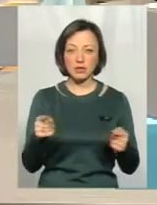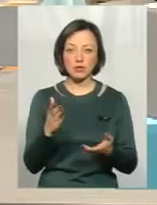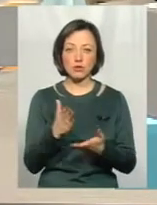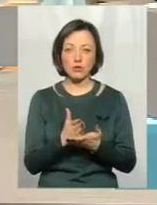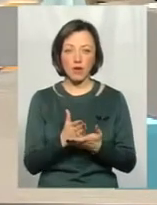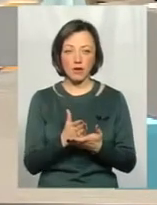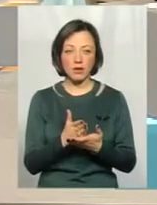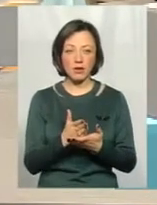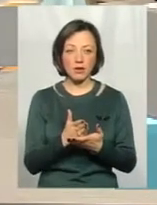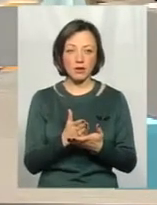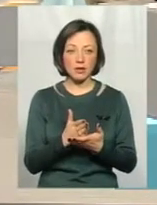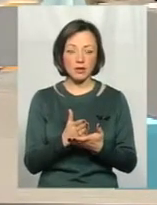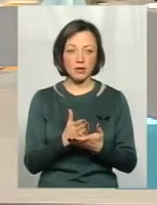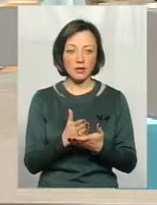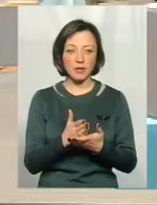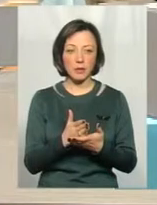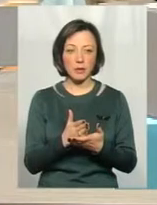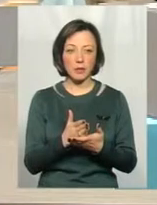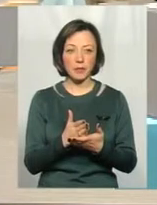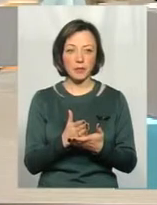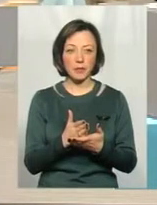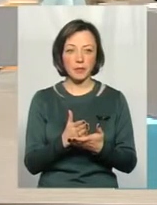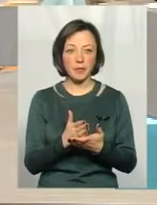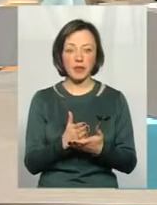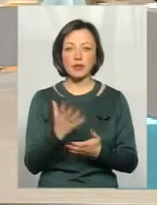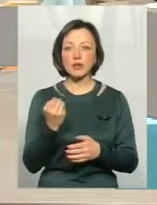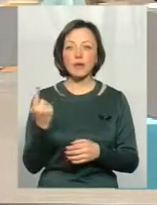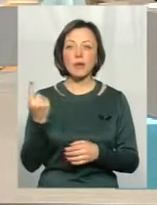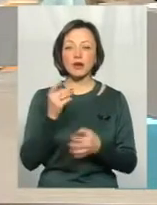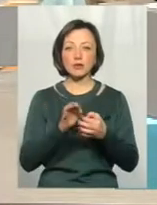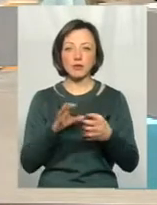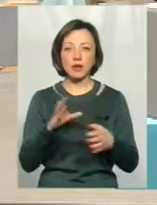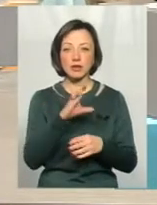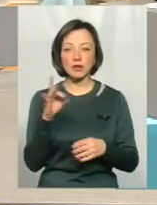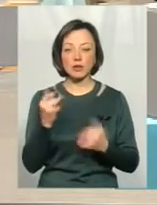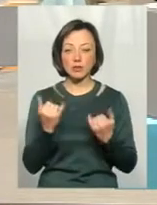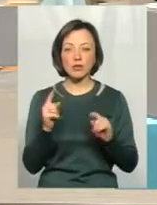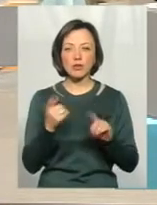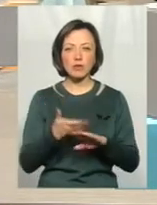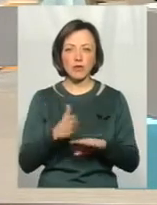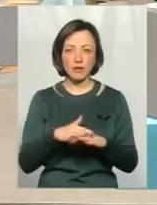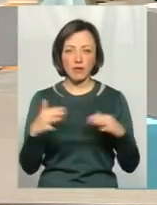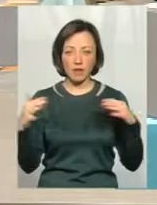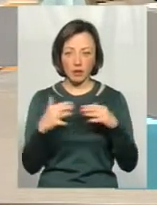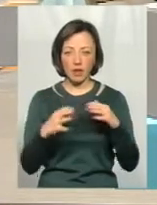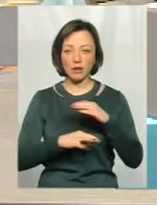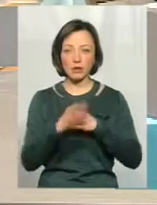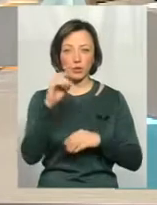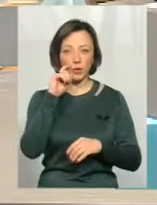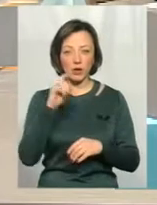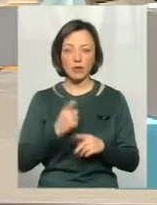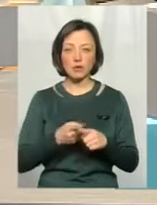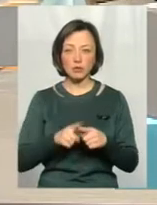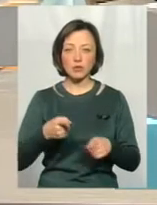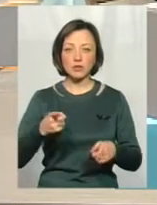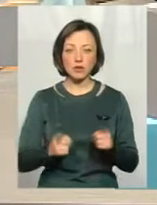найскладніших, може, ще перший такий час був дуже важкий, коли розпався СРСР. Чому дуже важко сьогодні? Тому що війна. Війна на Сході України. І тому,